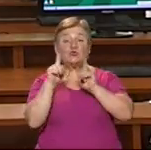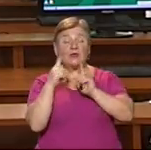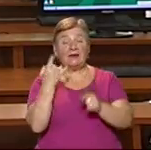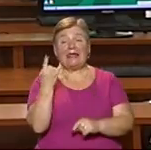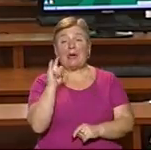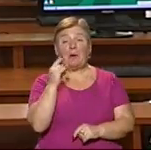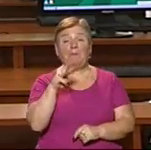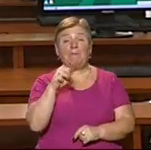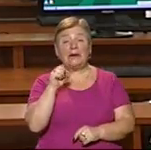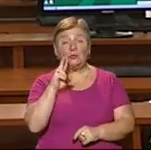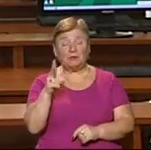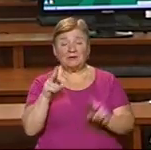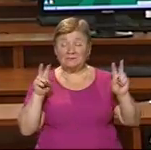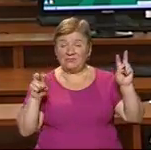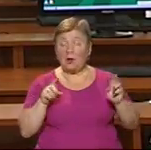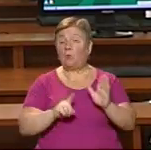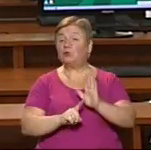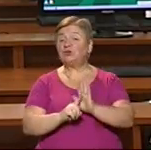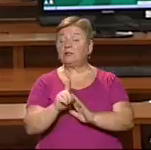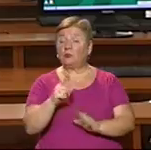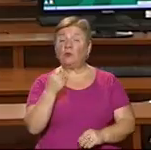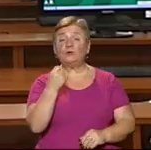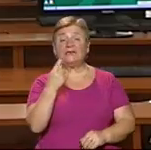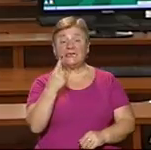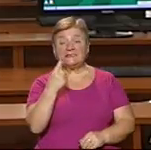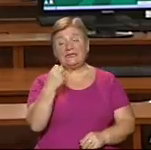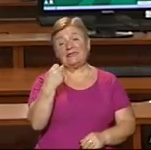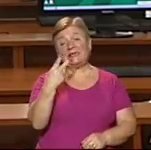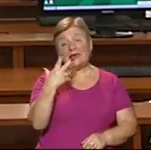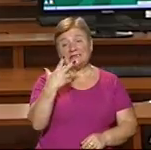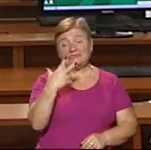Її автор Євген Тищук Початок об 11.00